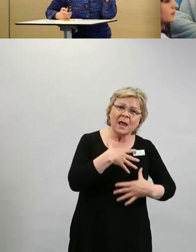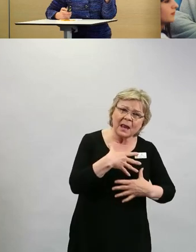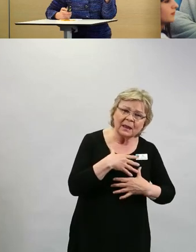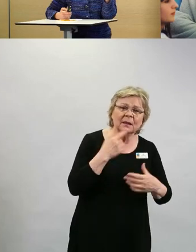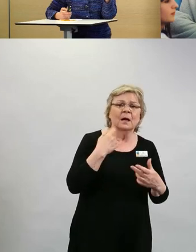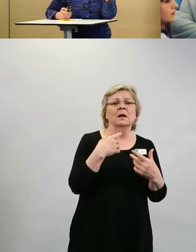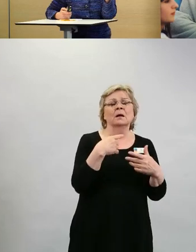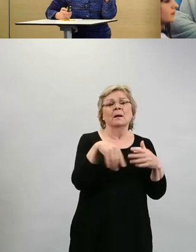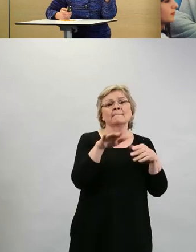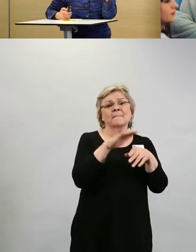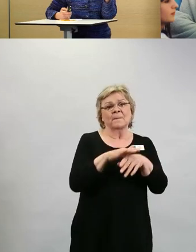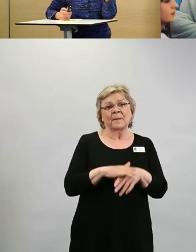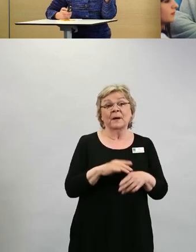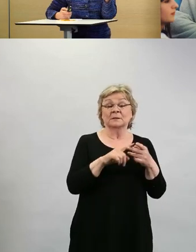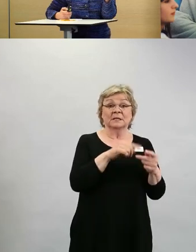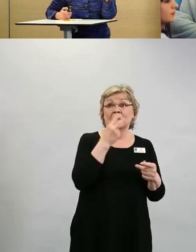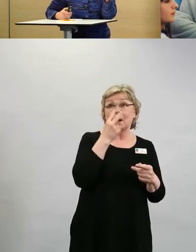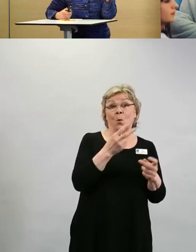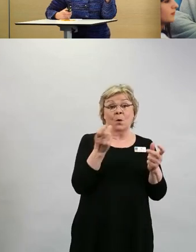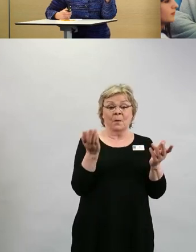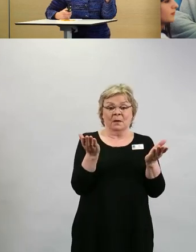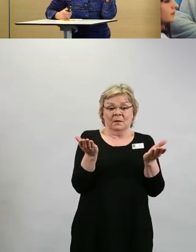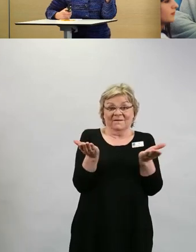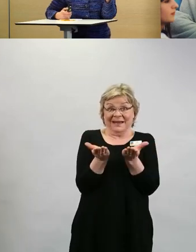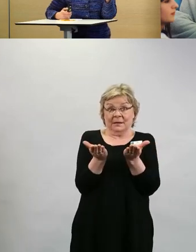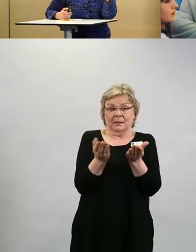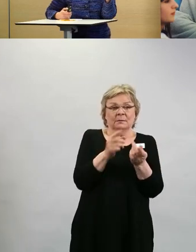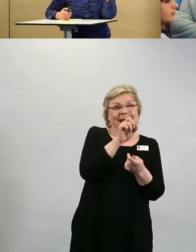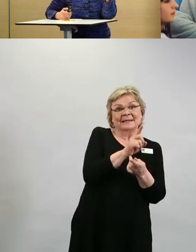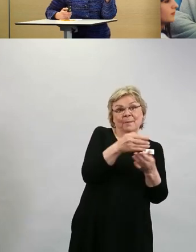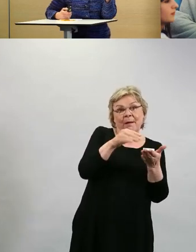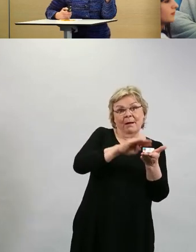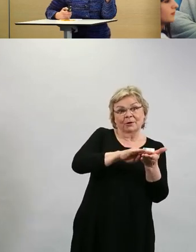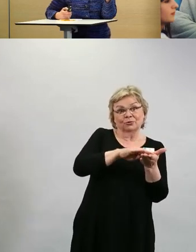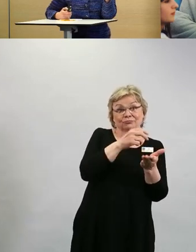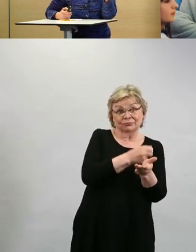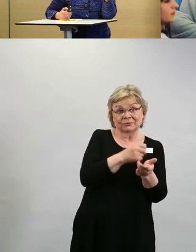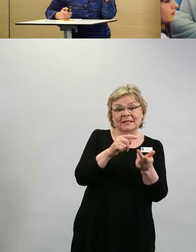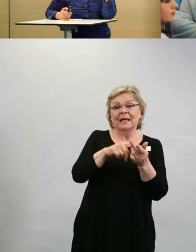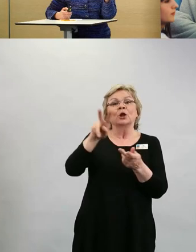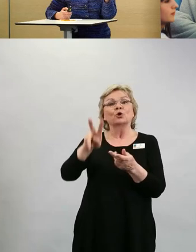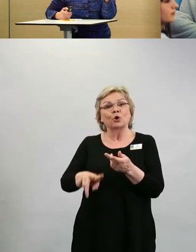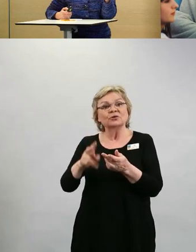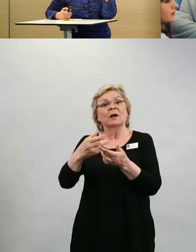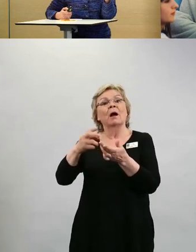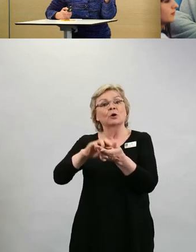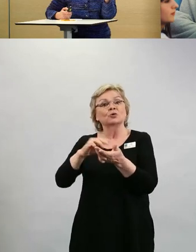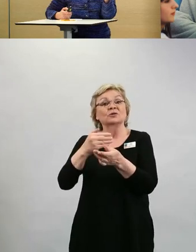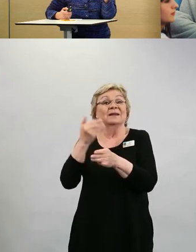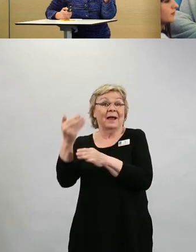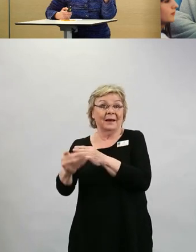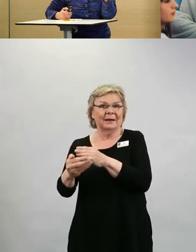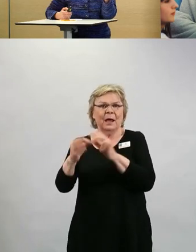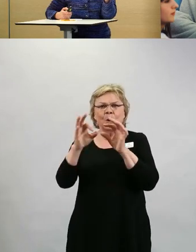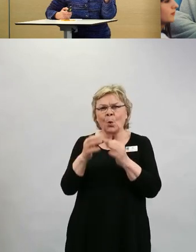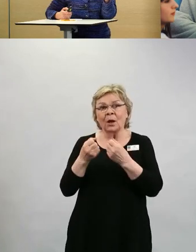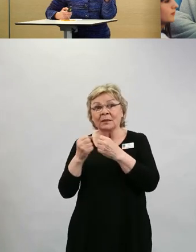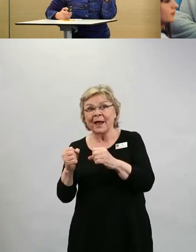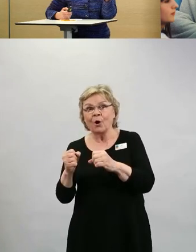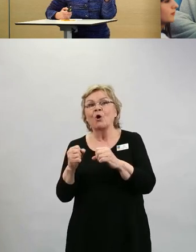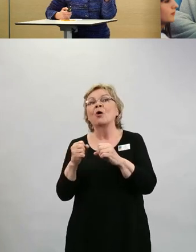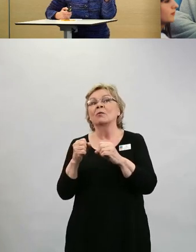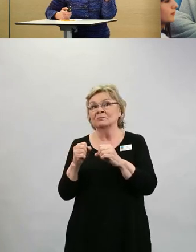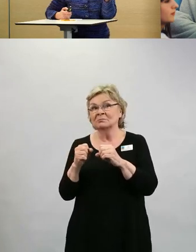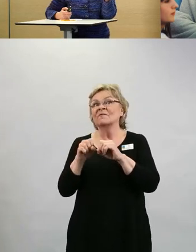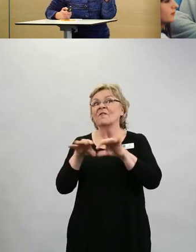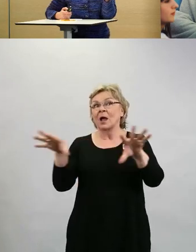Näette siinä ensimmäisen annoksen ja toisen annoksen jälkeen, mikä se rokotteen teho on. Se teho näkyy tuolla vasemmalla.